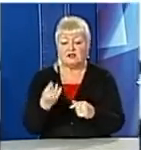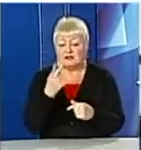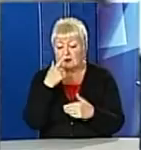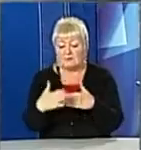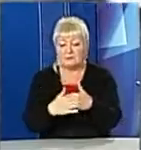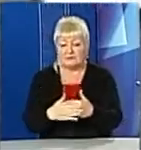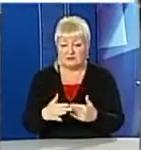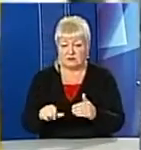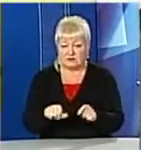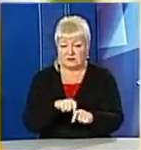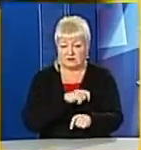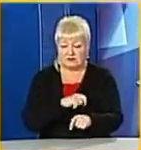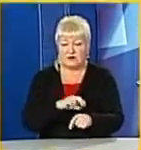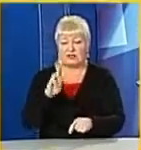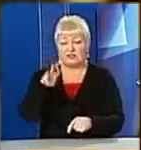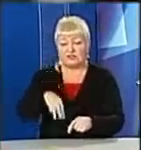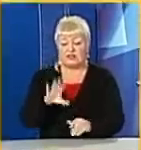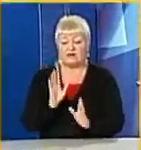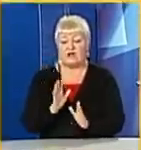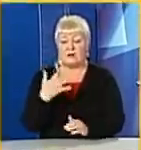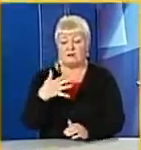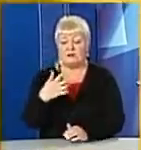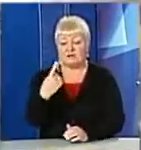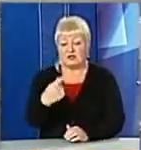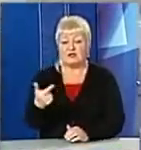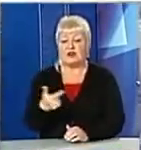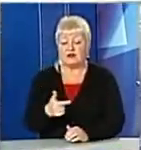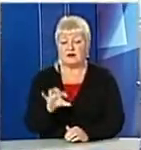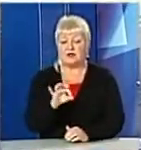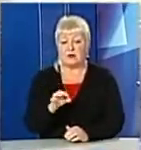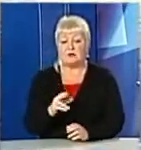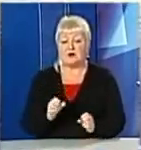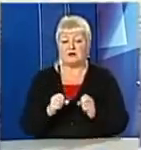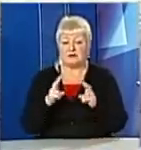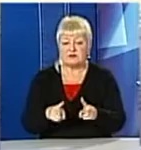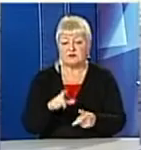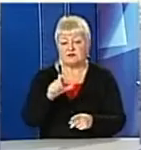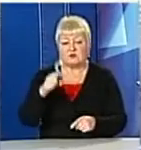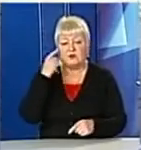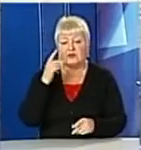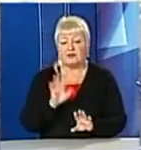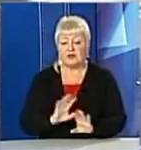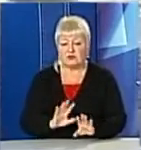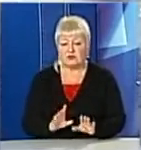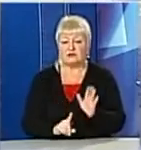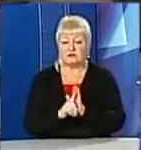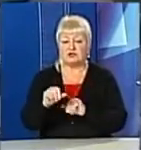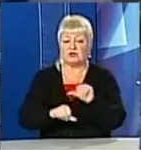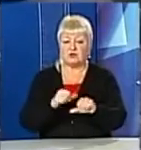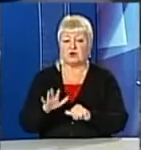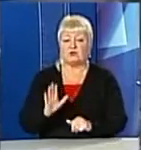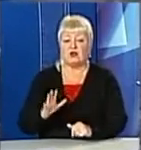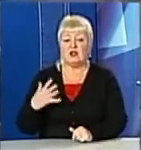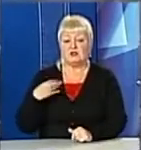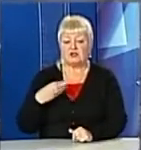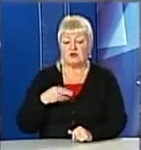Штраф для порушників мізерний – 51 гривня, а про небезпеку пішоходи задумуються рідко. Тож від початку року лише у Львові